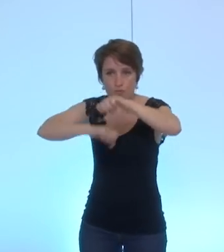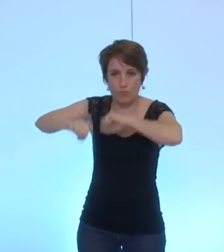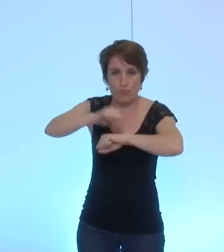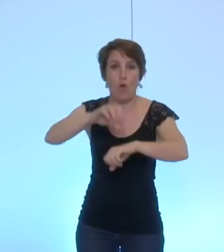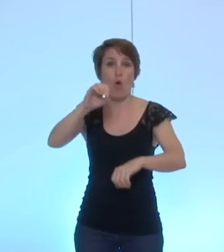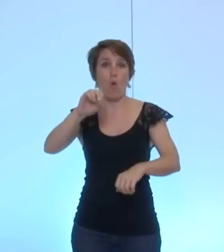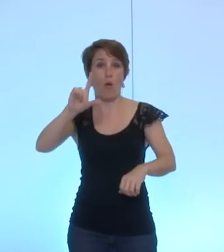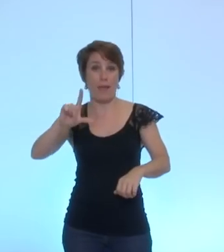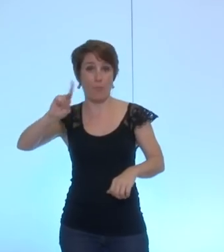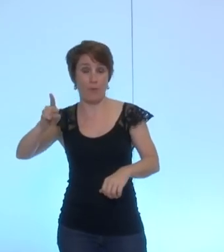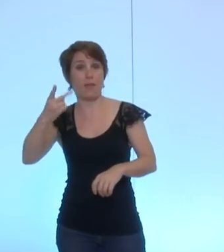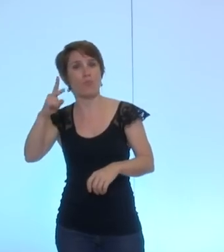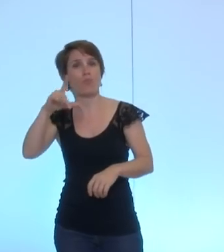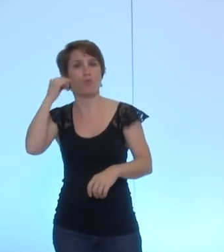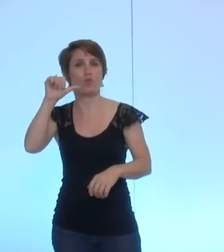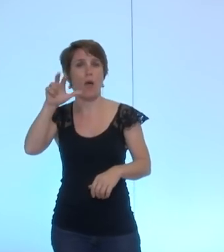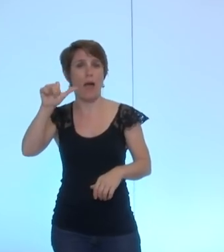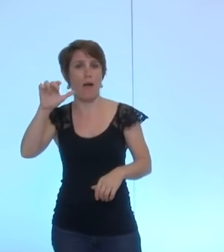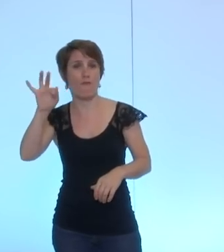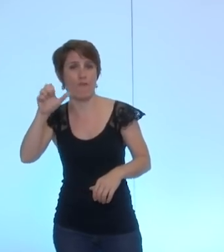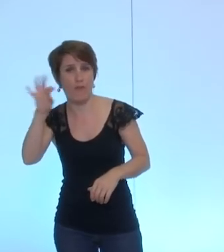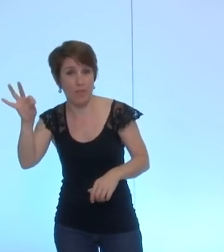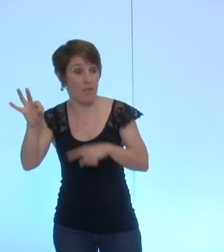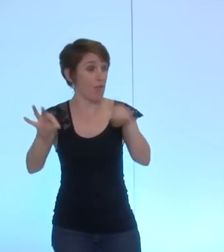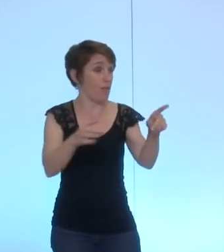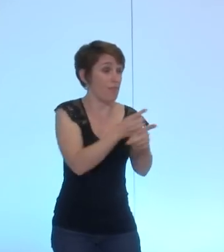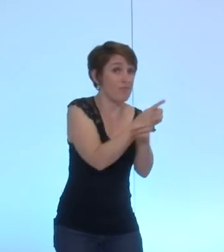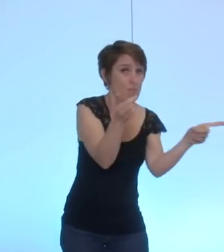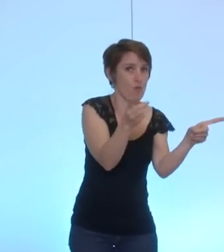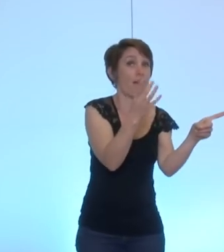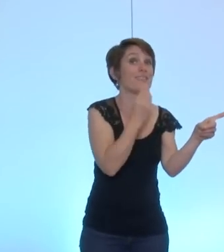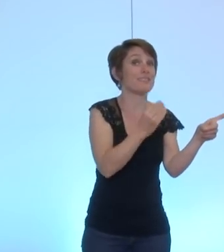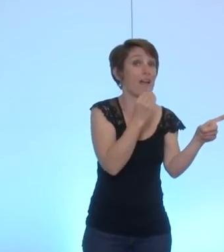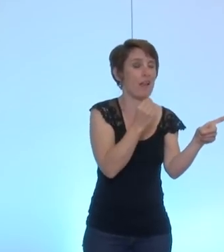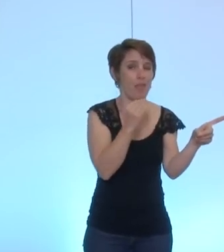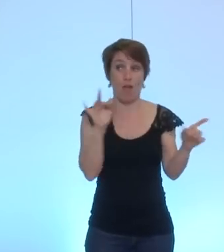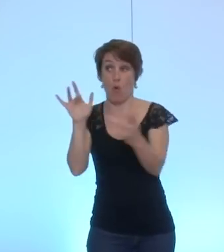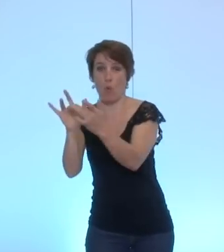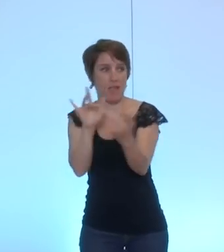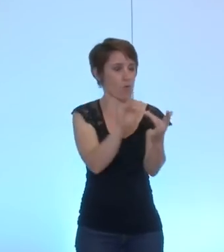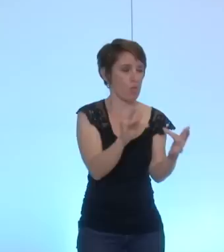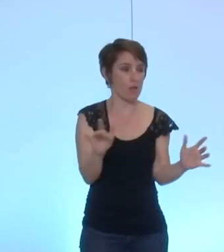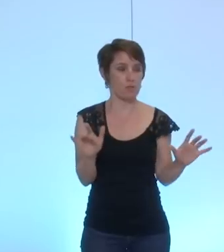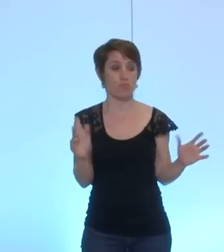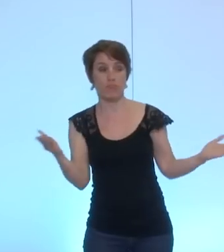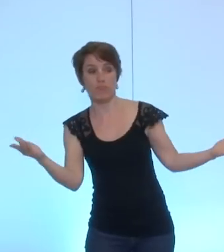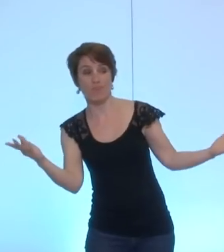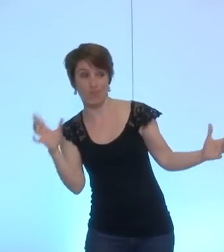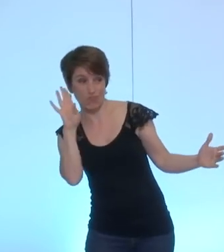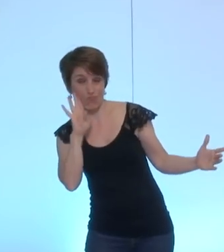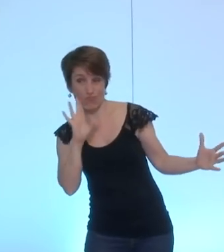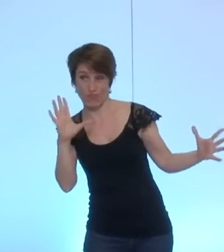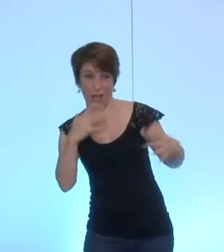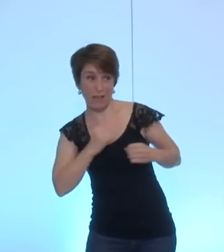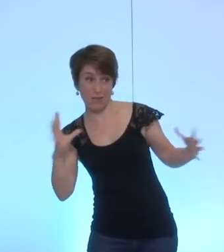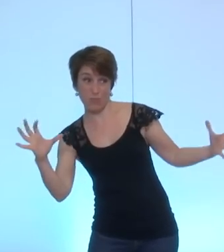'OLP d'Yasser Arafat et les démocrates israéliens qui acceptaient ce qui n'était pas chose aisée à l'époque d'échanger de